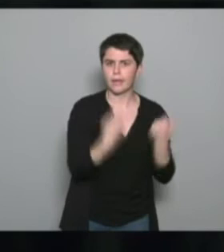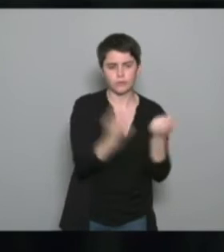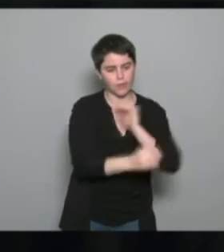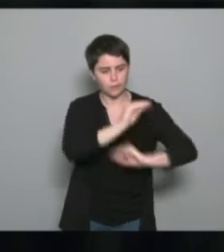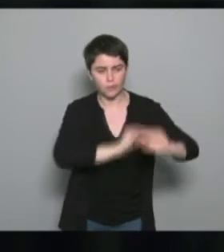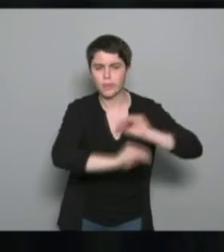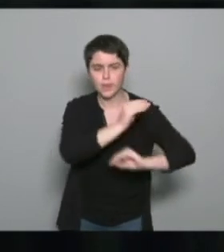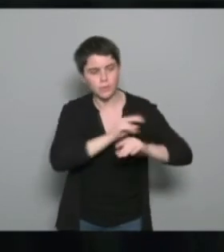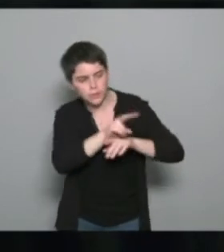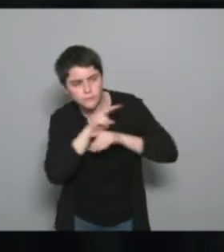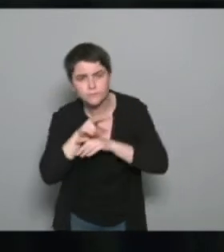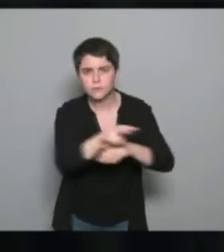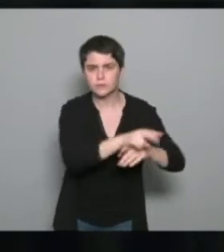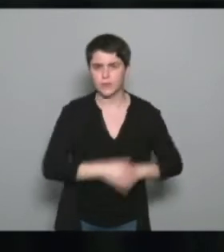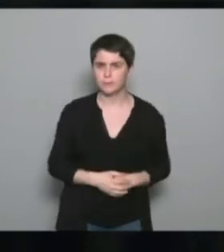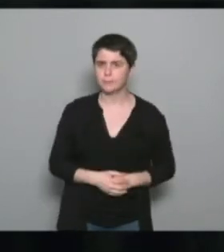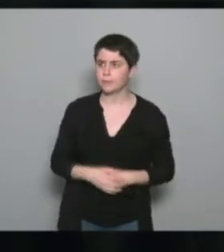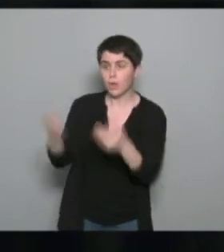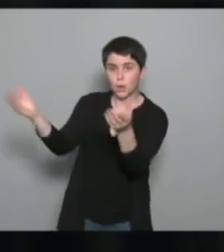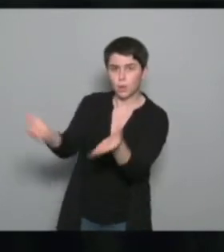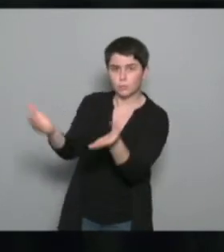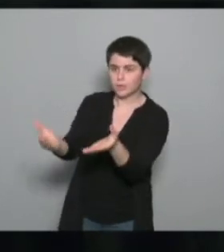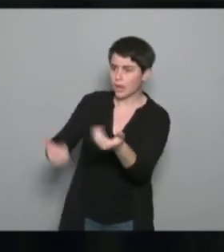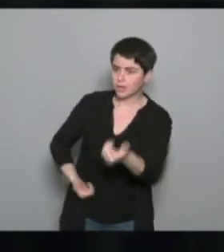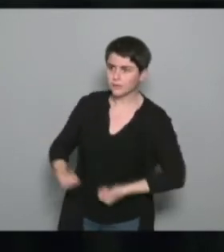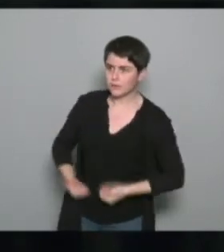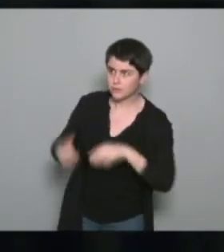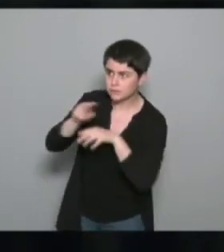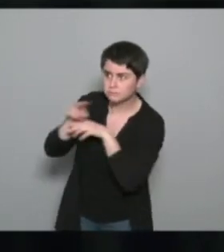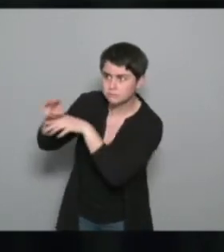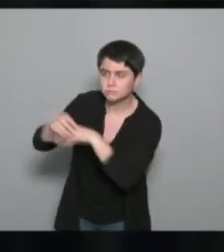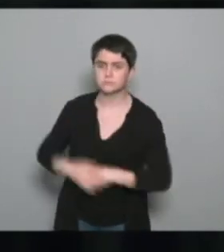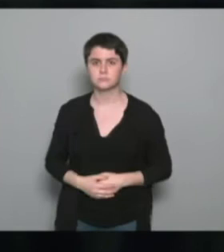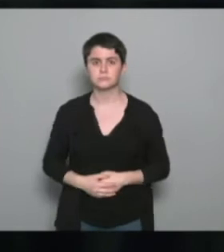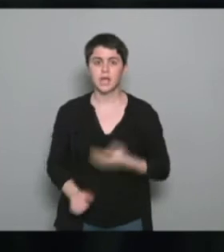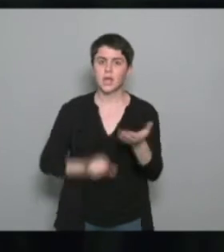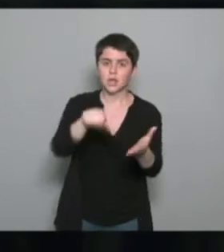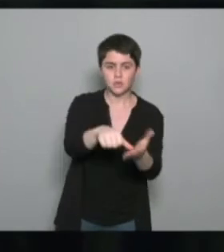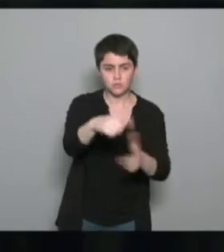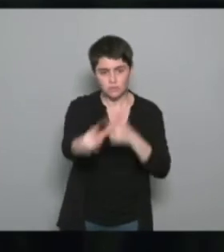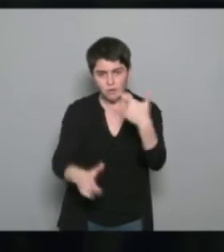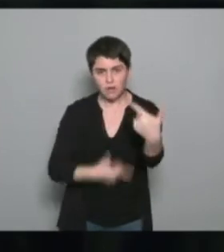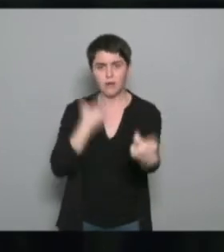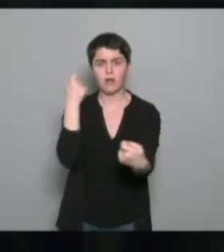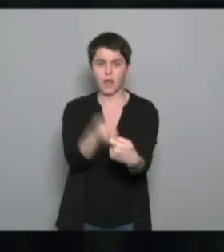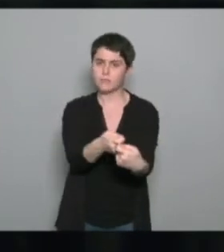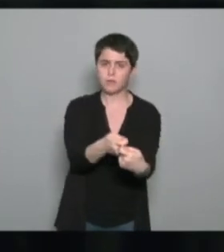certains services du CHU, des centres de réadaptation fonctionnels pour voir justement quel était notre champ d